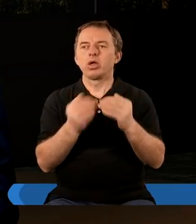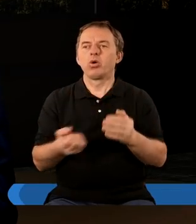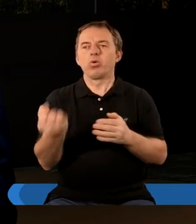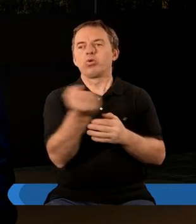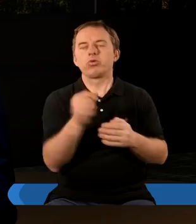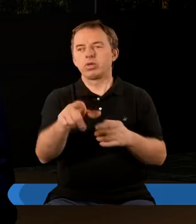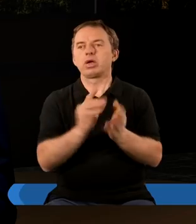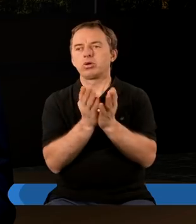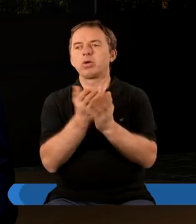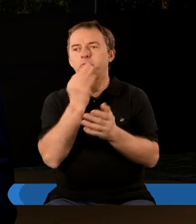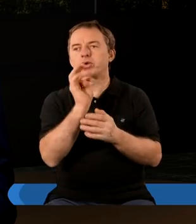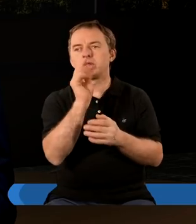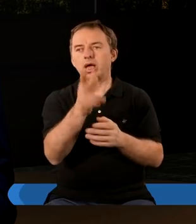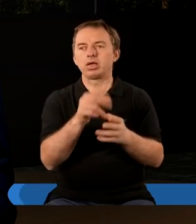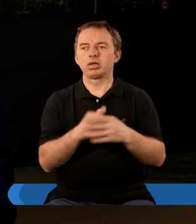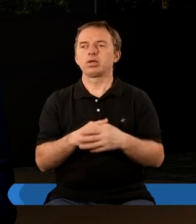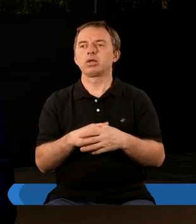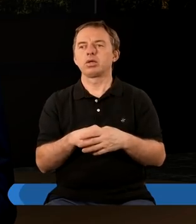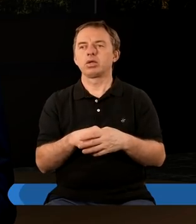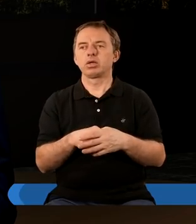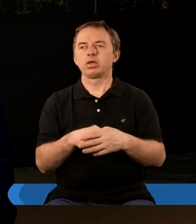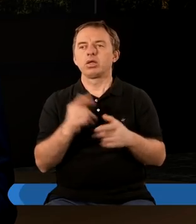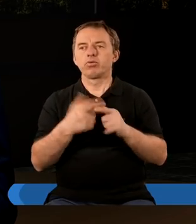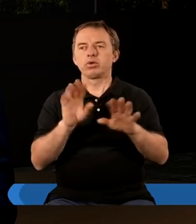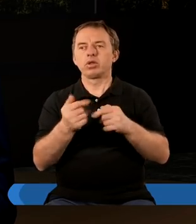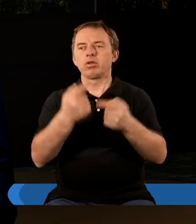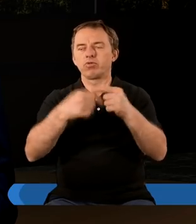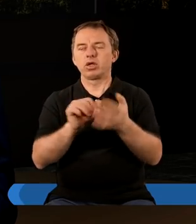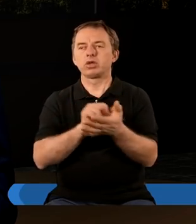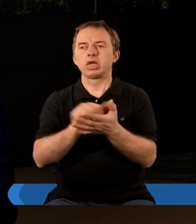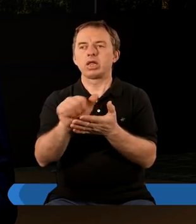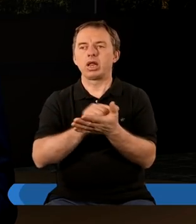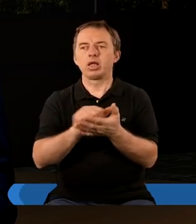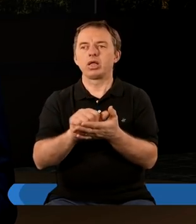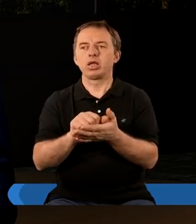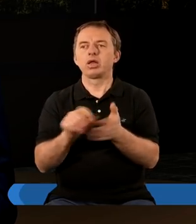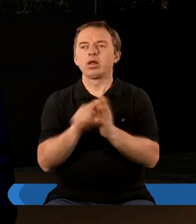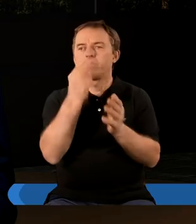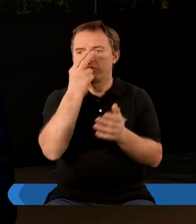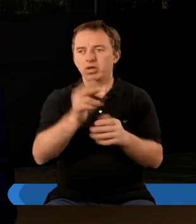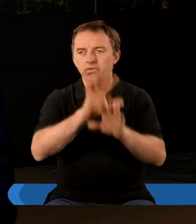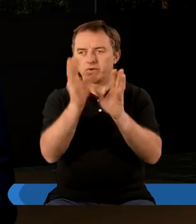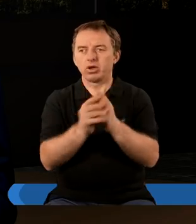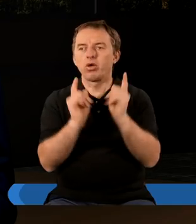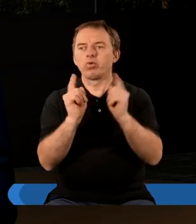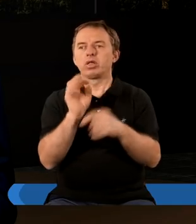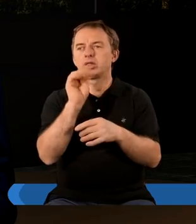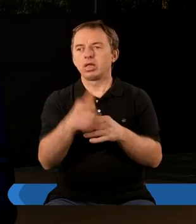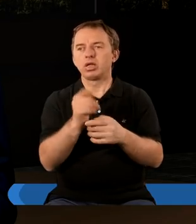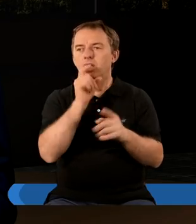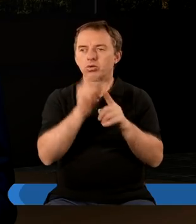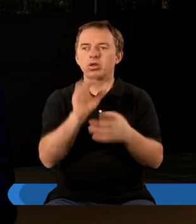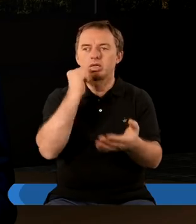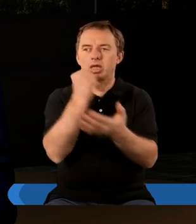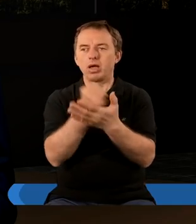używa tego symbolu księgi. Mówi tak. 29 rozdział, 11 wiersz. Dlatego z widzeniem tego wszystkiego jest u was tak, jak